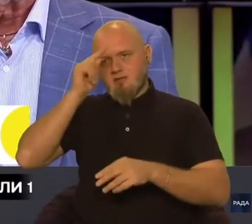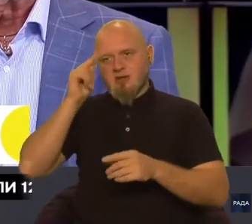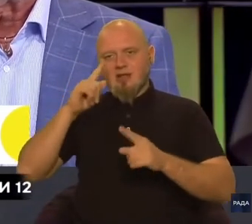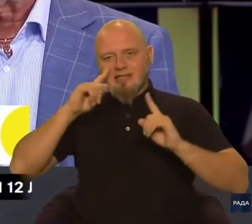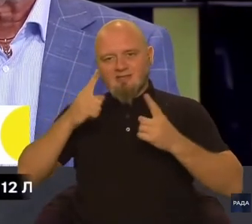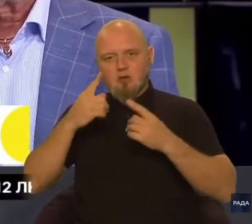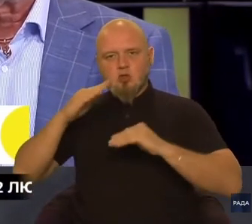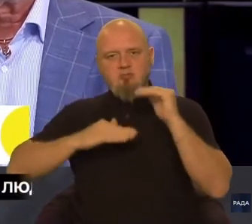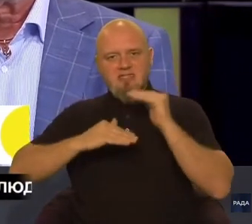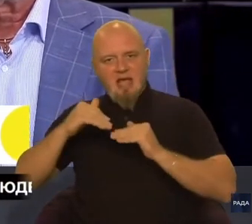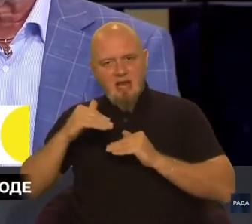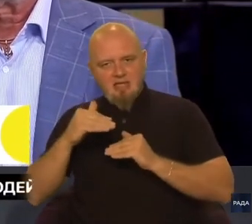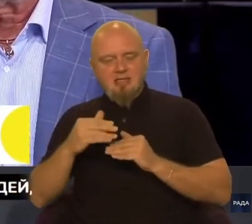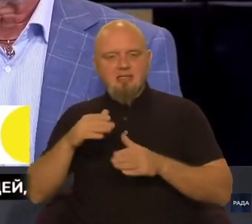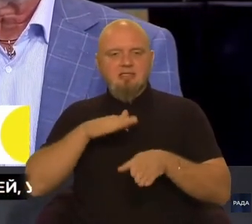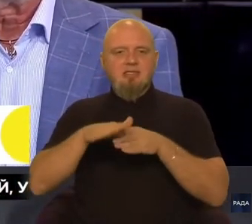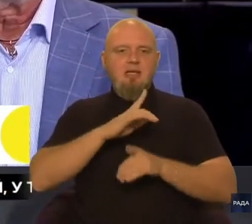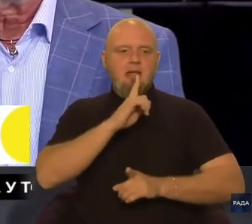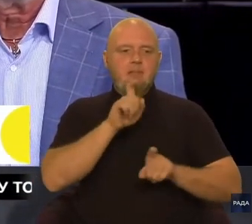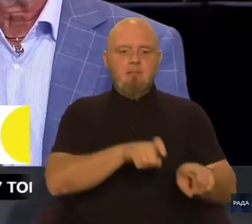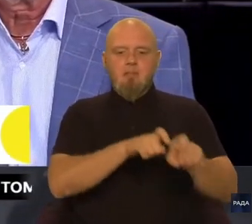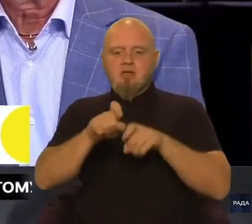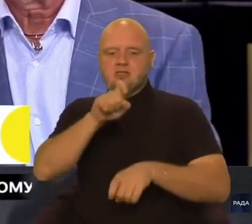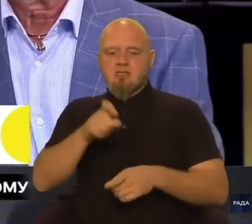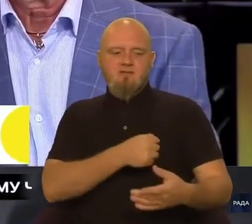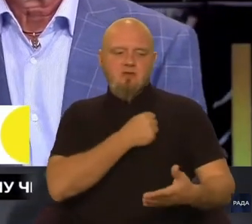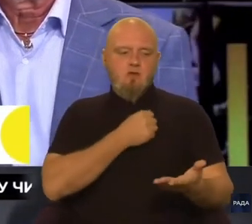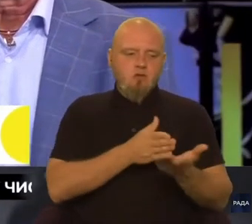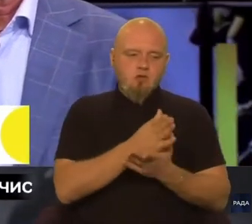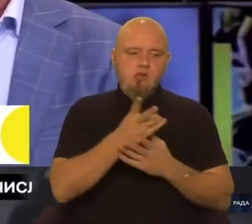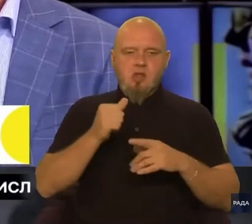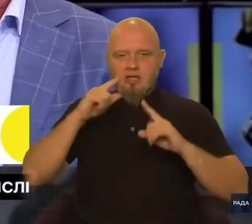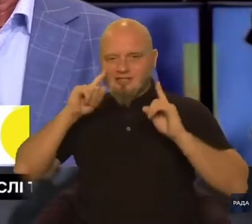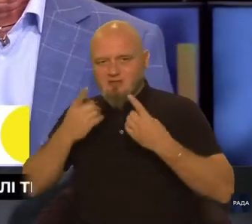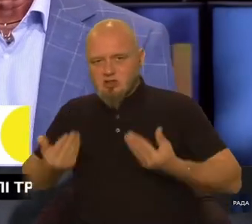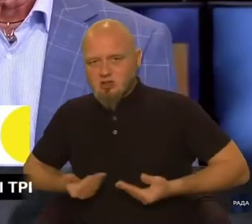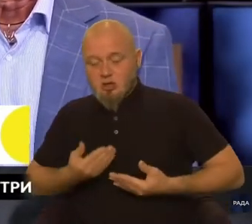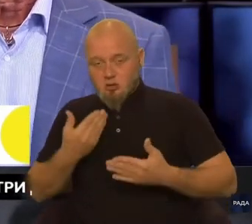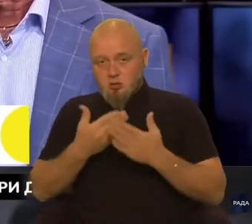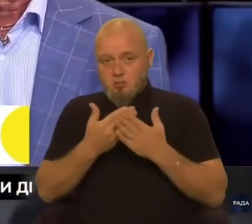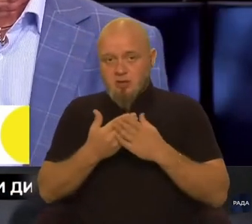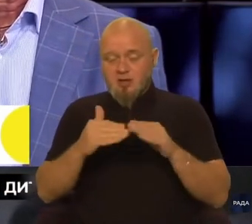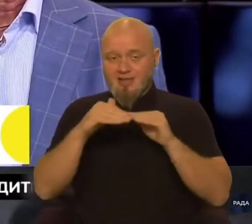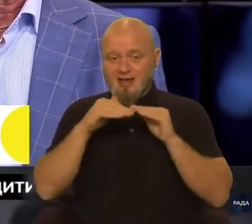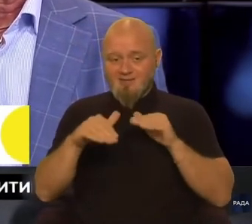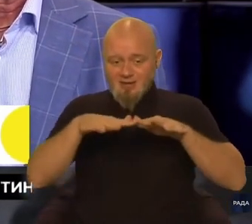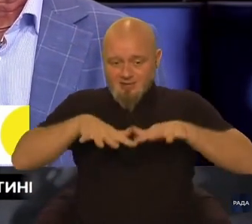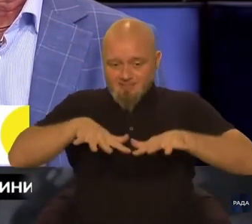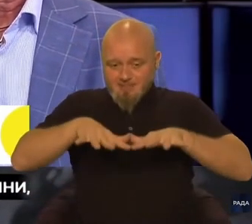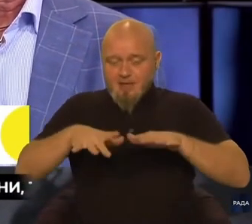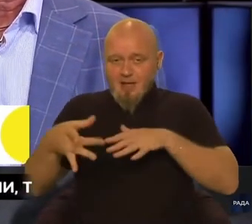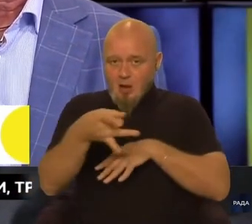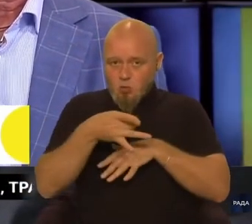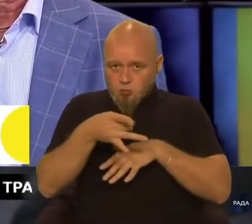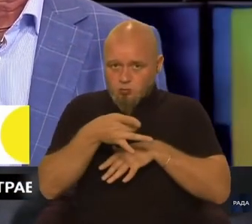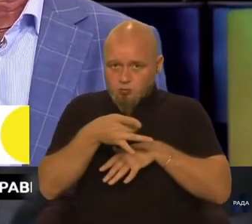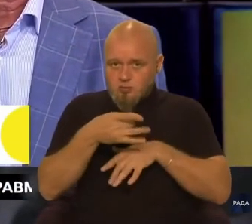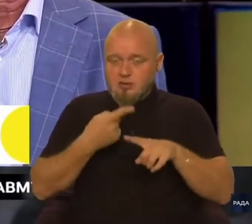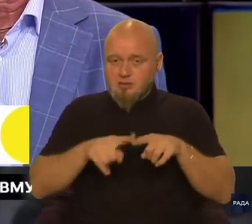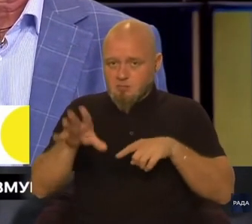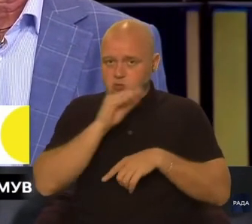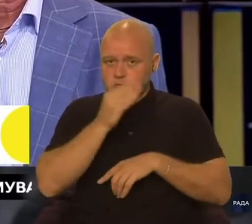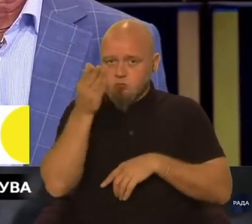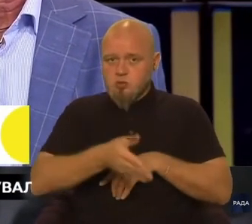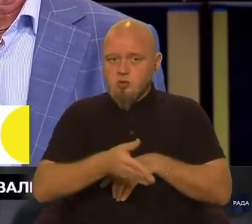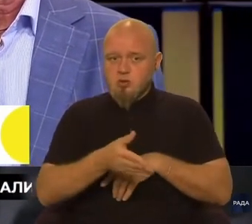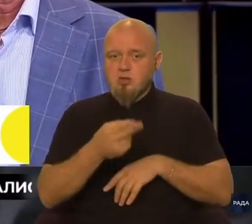спеціальність, здійснити переход з військової служби на цивільне життя, то, наприклад, на рівні вже району це можуть